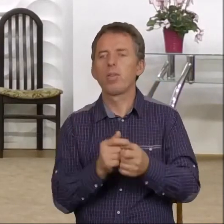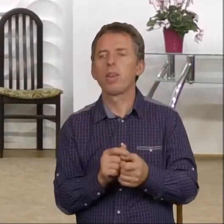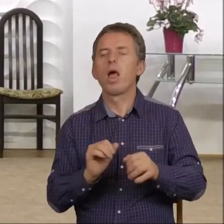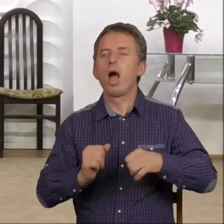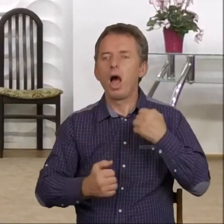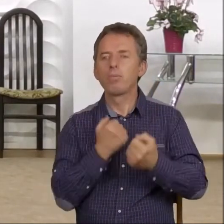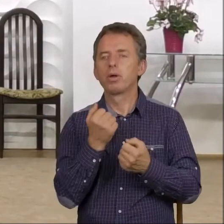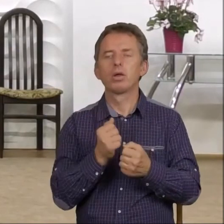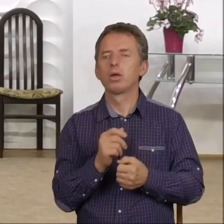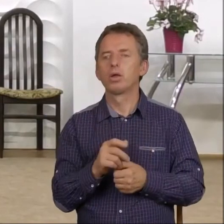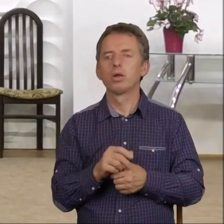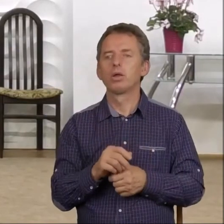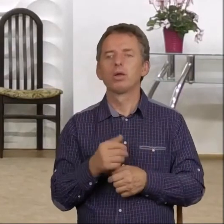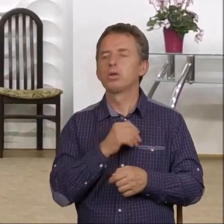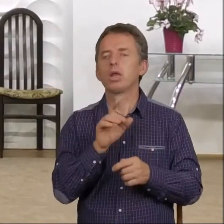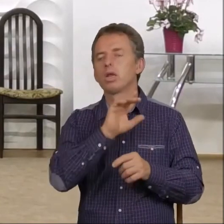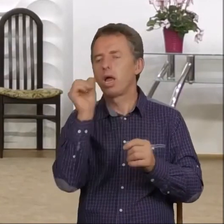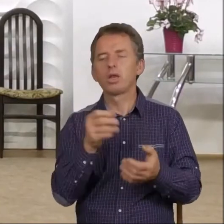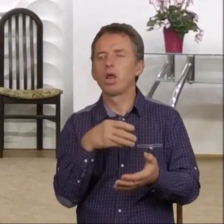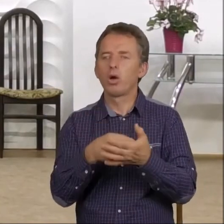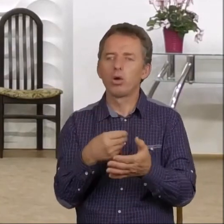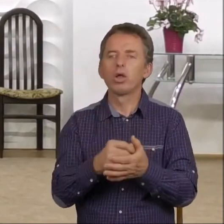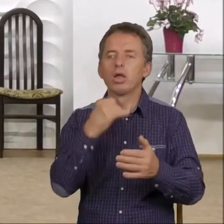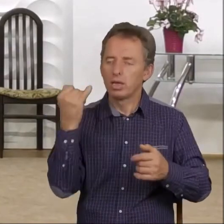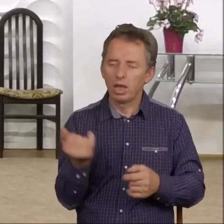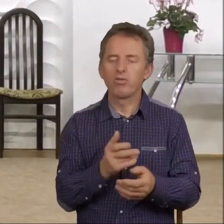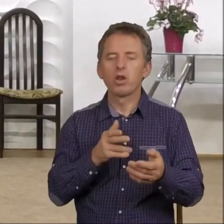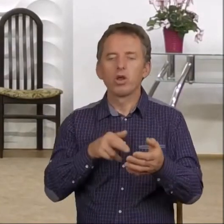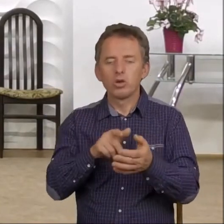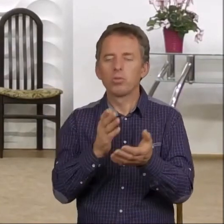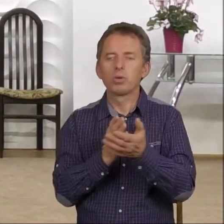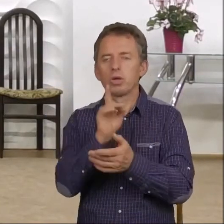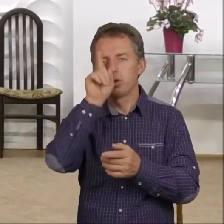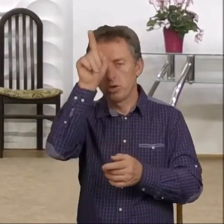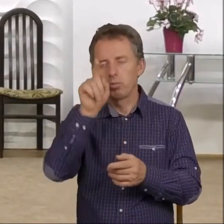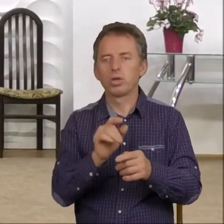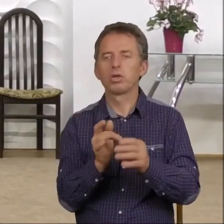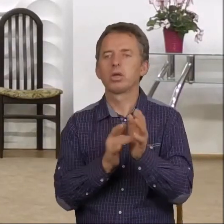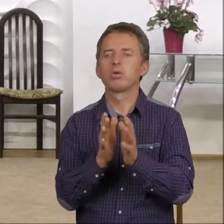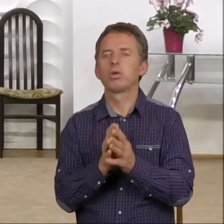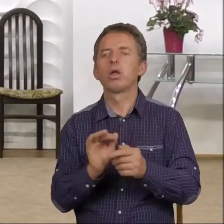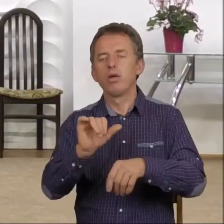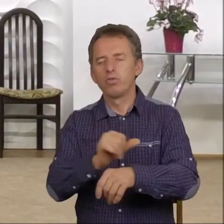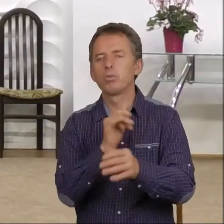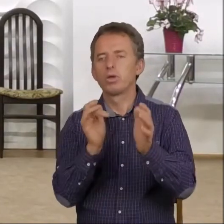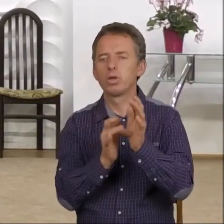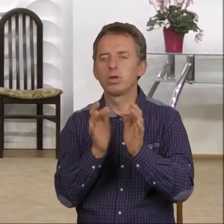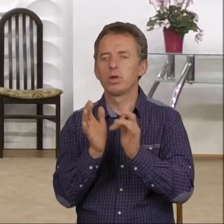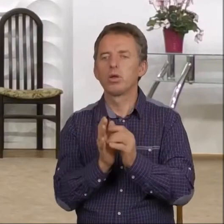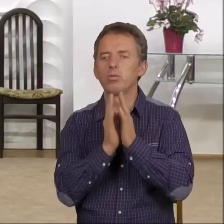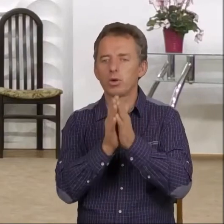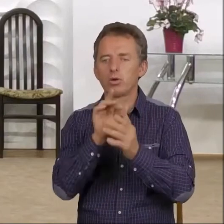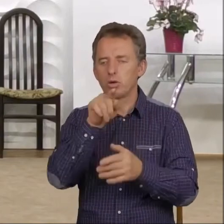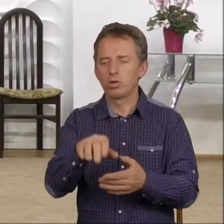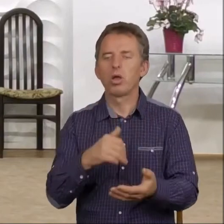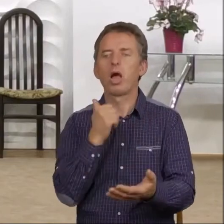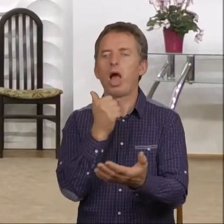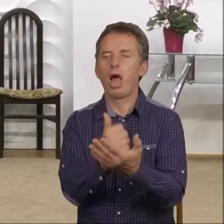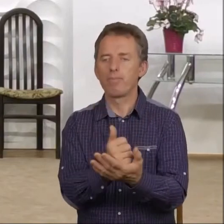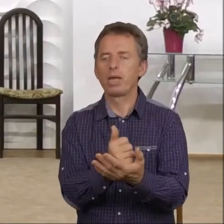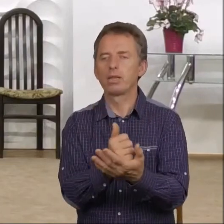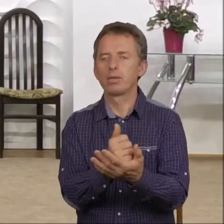żebyśmy, nie bacząc na koszty, zawsze szli przez życie, będąc w Ciebie zapatrzeni. W imieniu Jezusa proszę Cię o to. Amen.